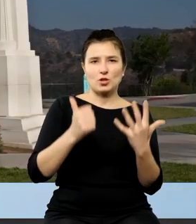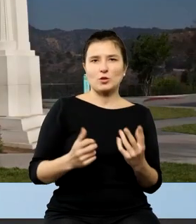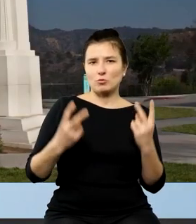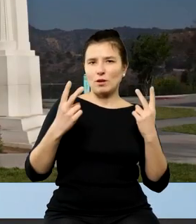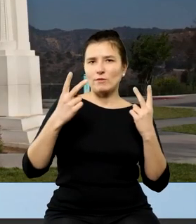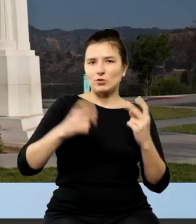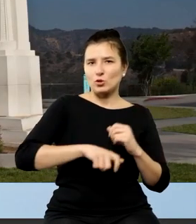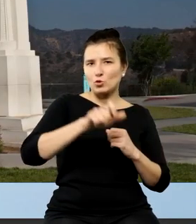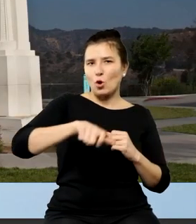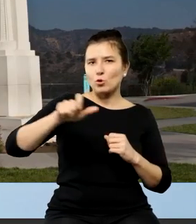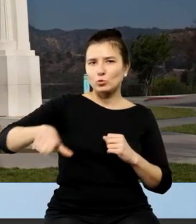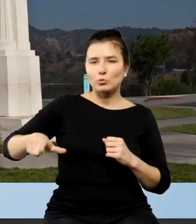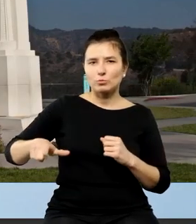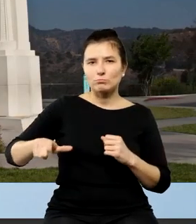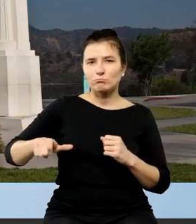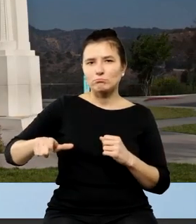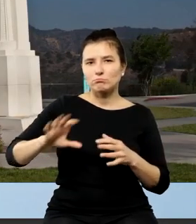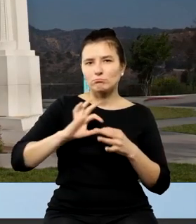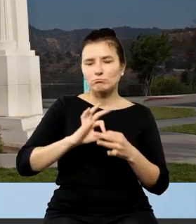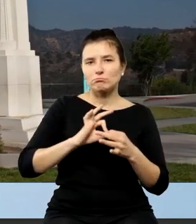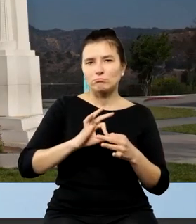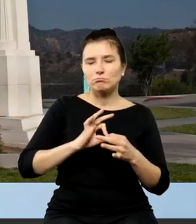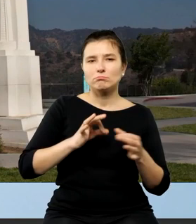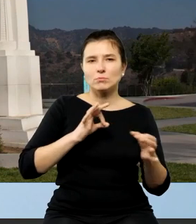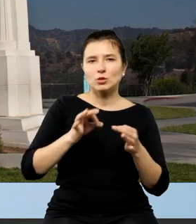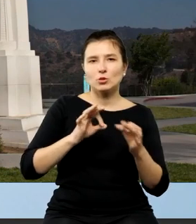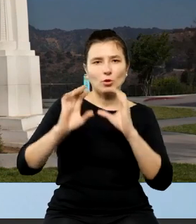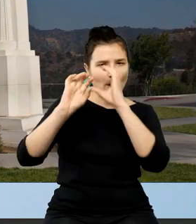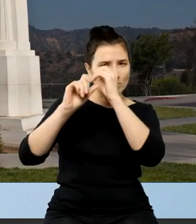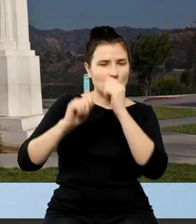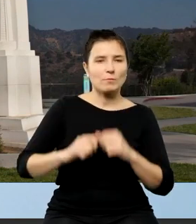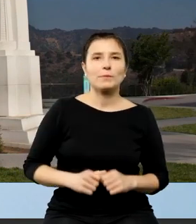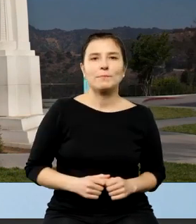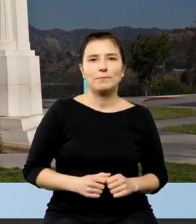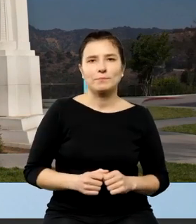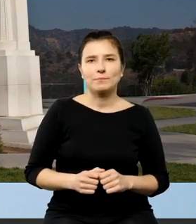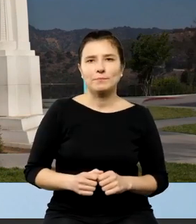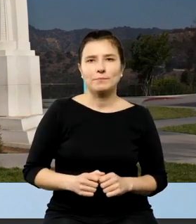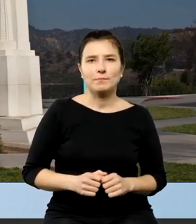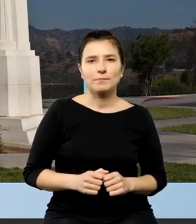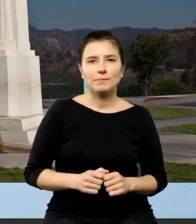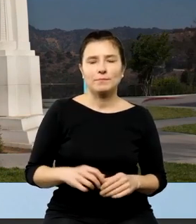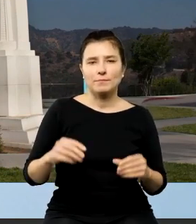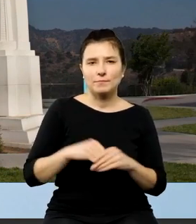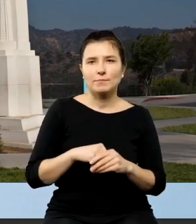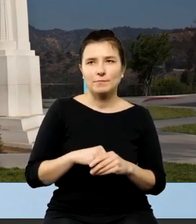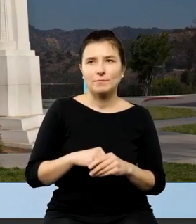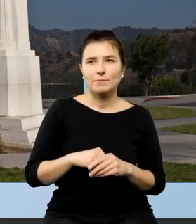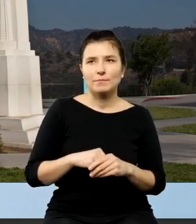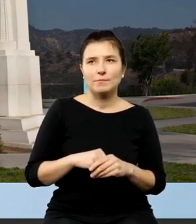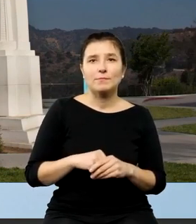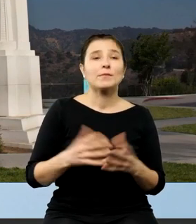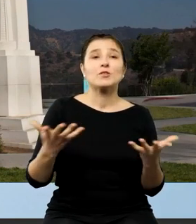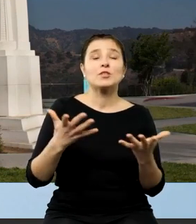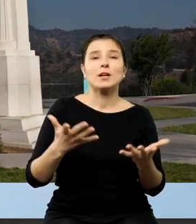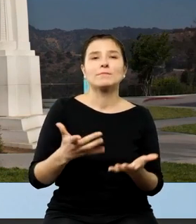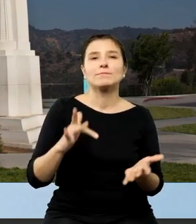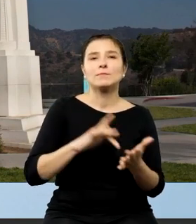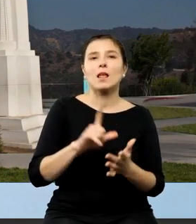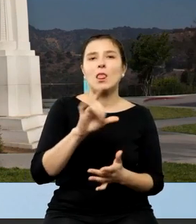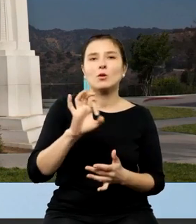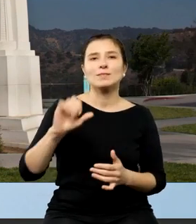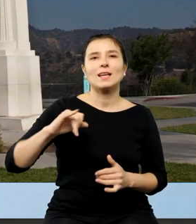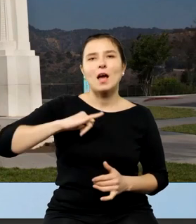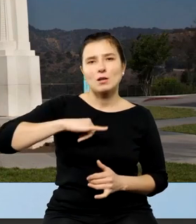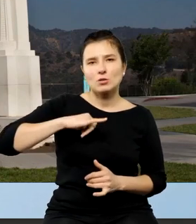postaci z historii astronomii na który który się znajduje w Los Angeles w Kalifornii